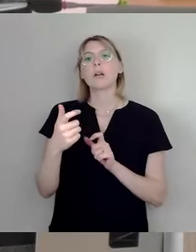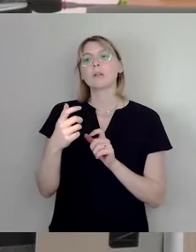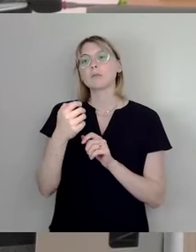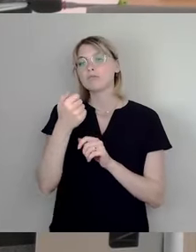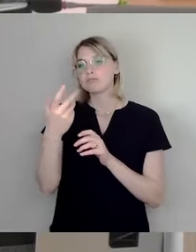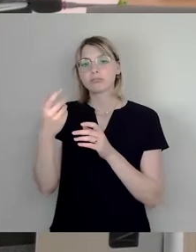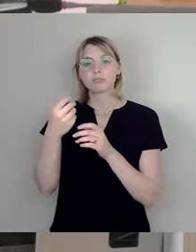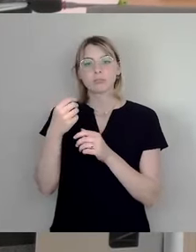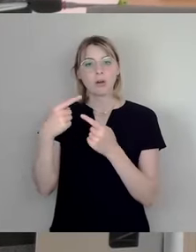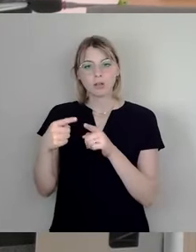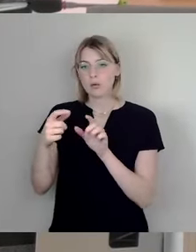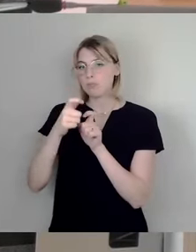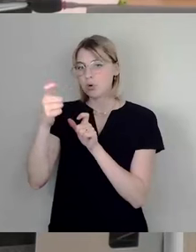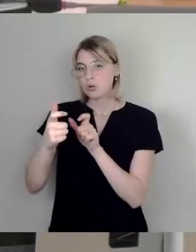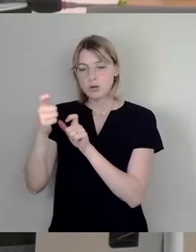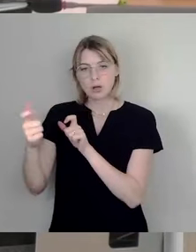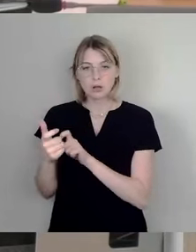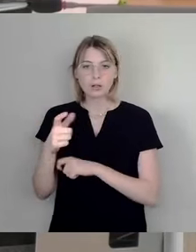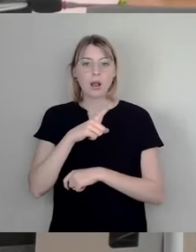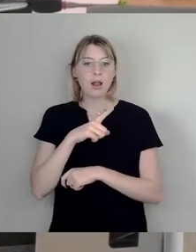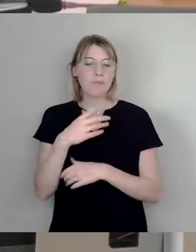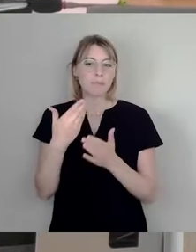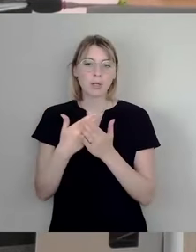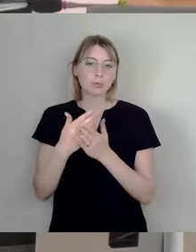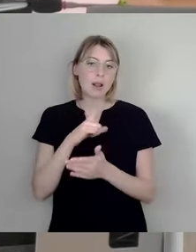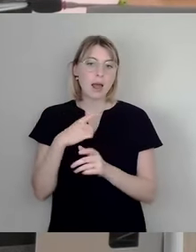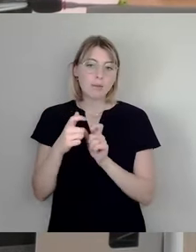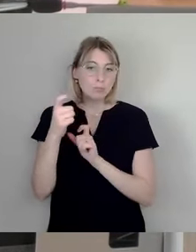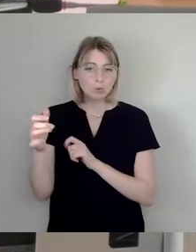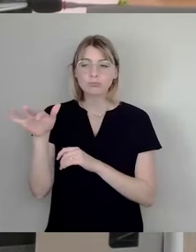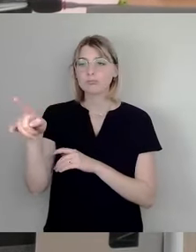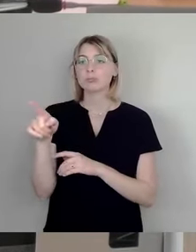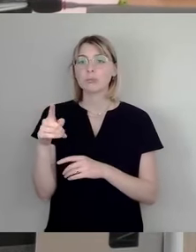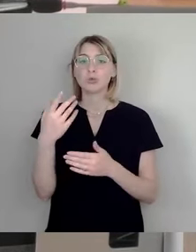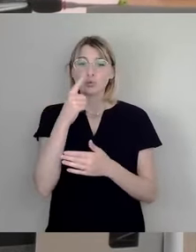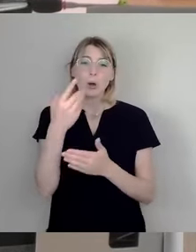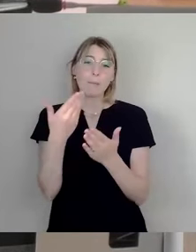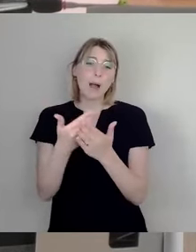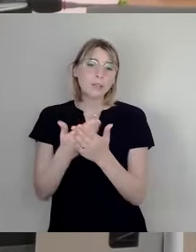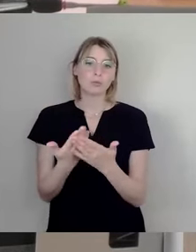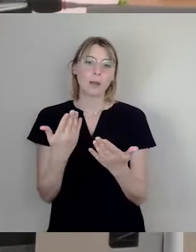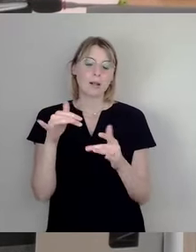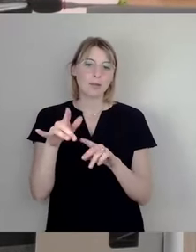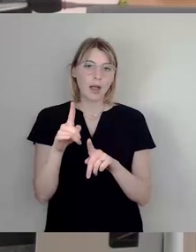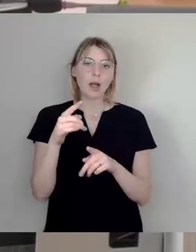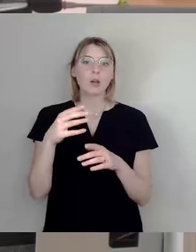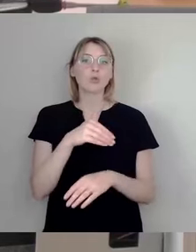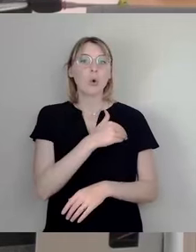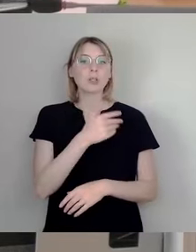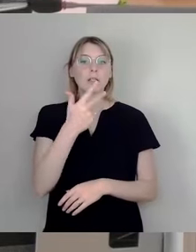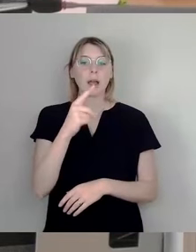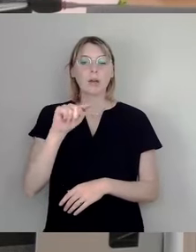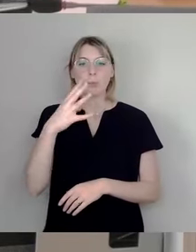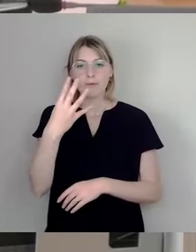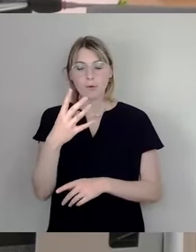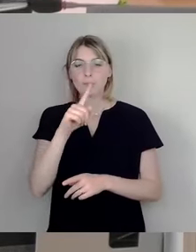über den Roten Graben in Langebrück. Das sind nur Beispiele für Brücken, die mit einer Note von 3,5 bis 4,0, das